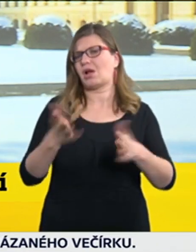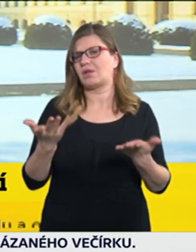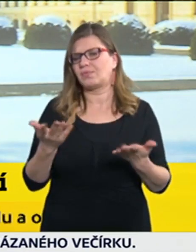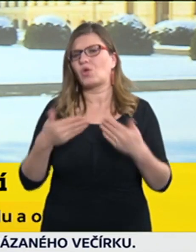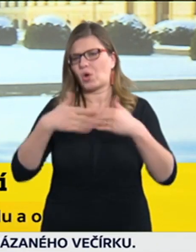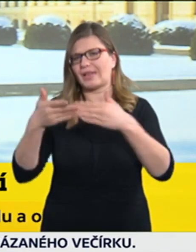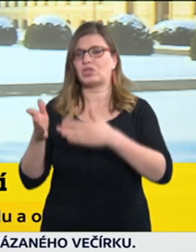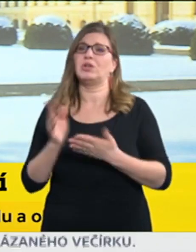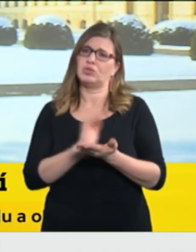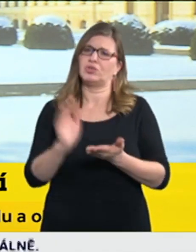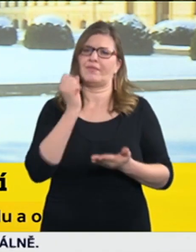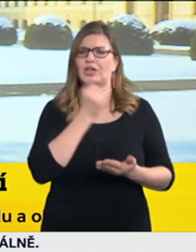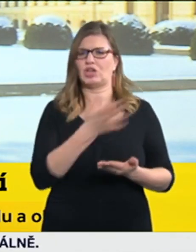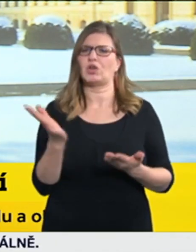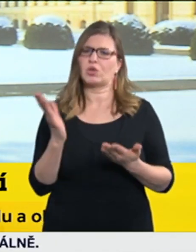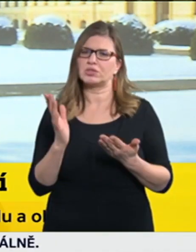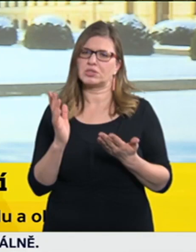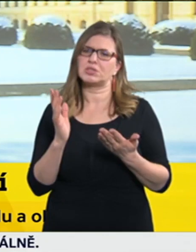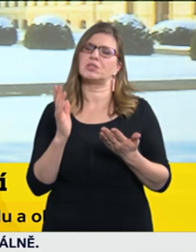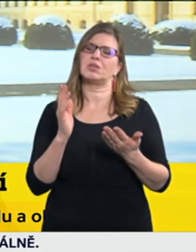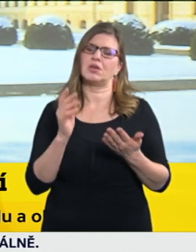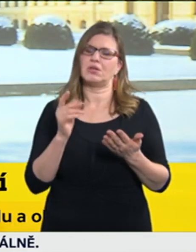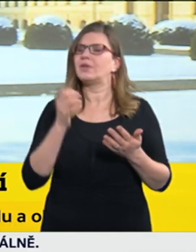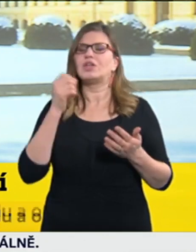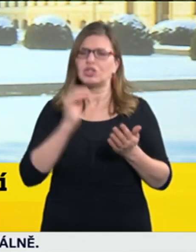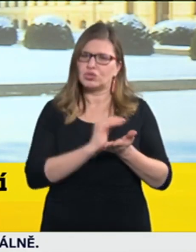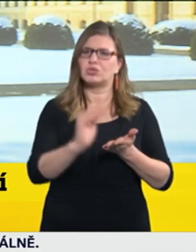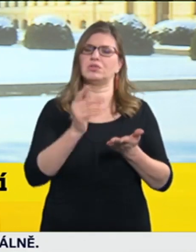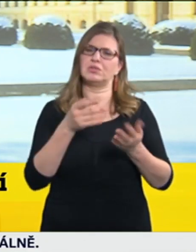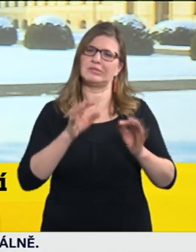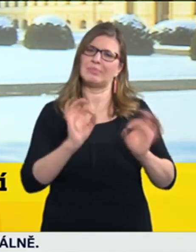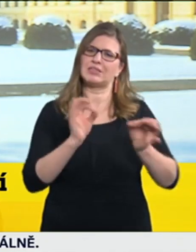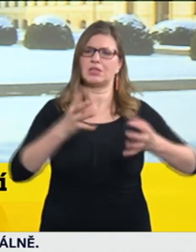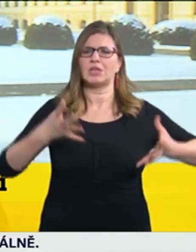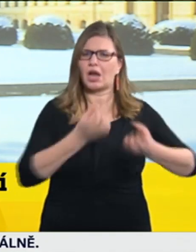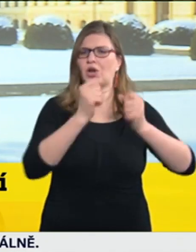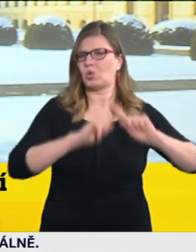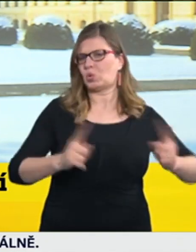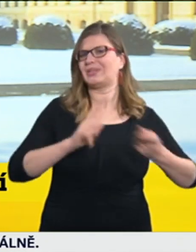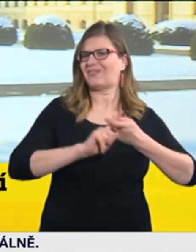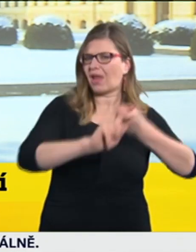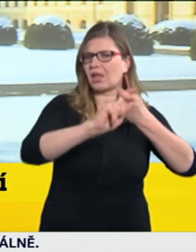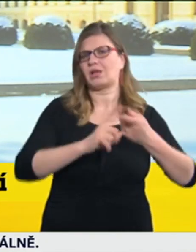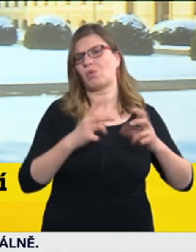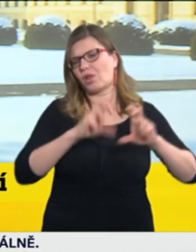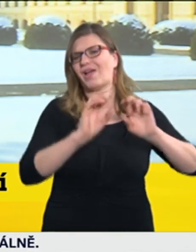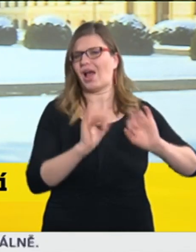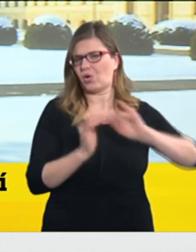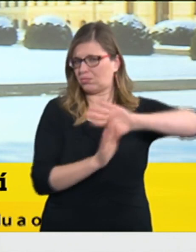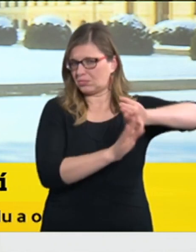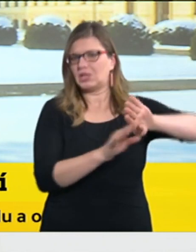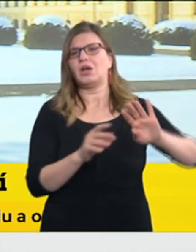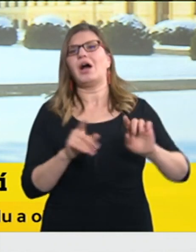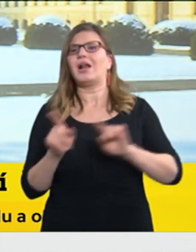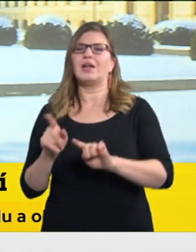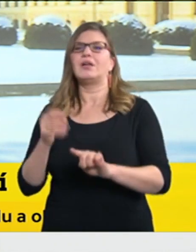budou vleky a lanovky definitivně na určitou dobu zavřeny. Co se týká hotelů a penzionů, o tom byla